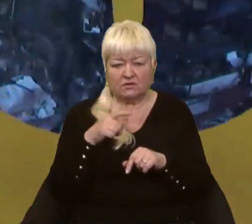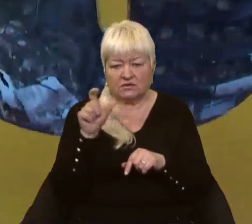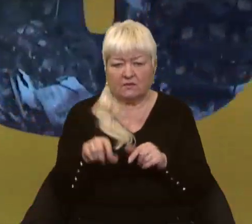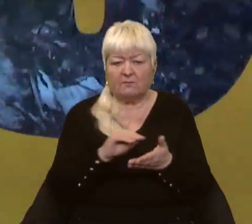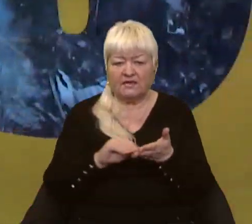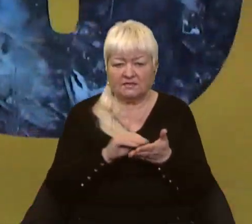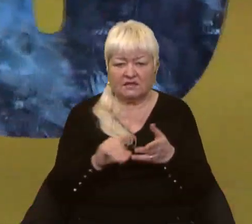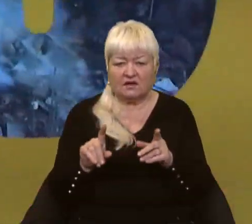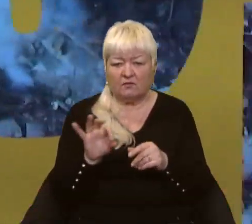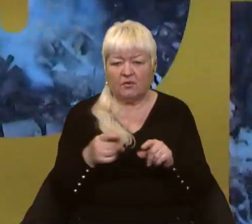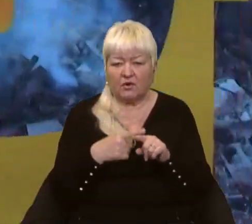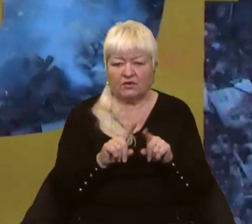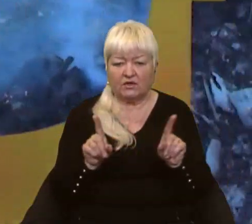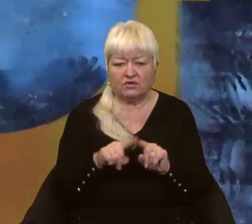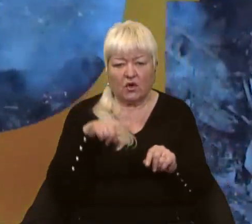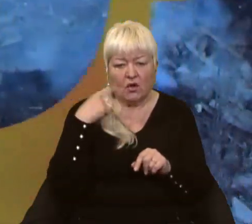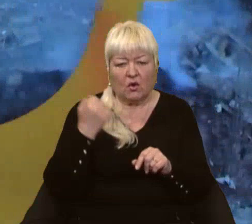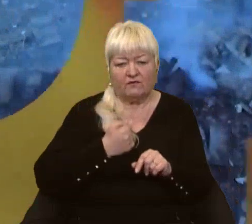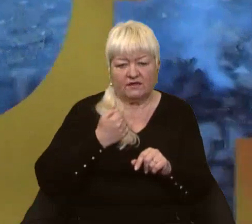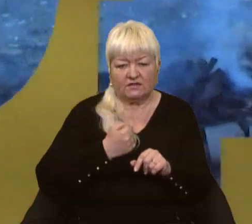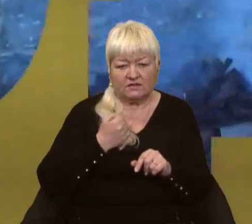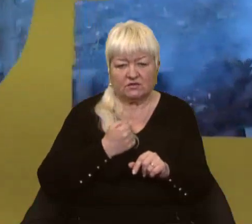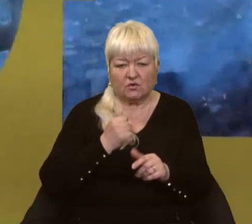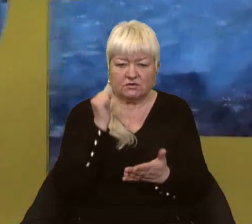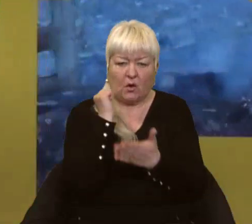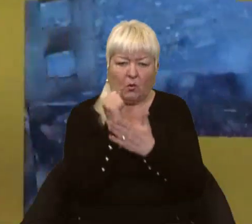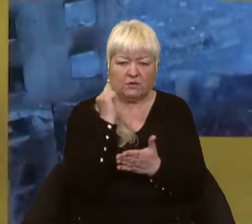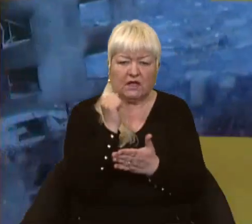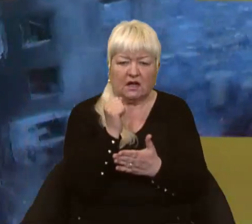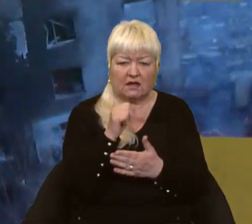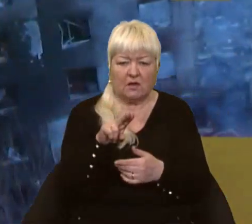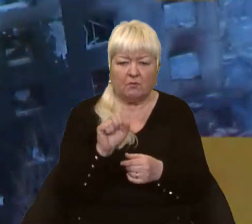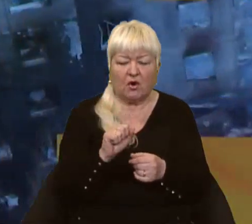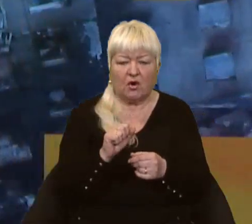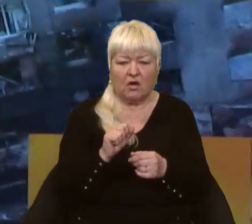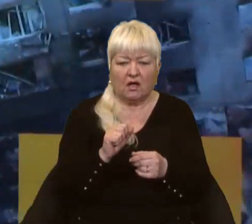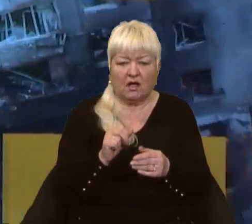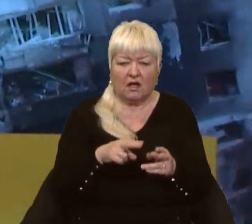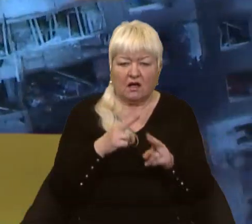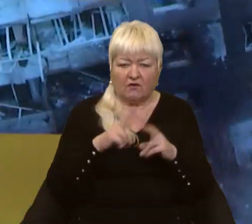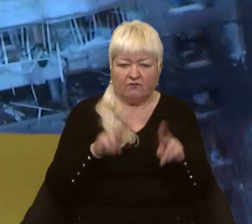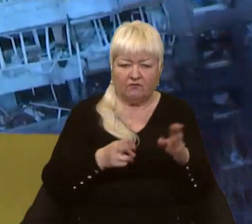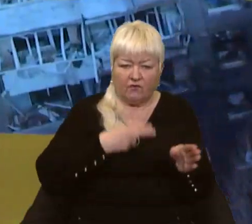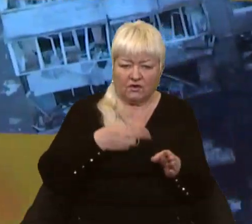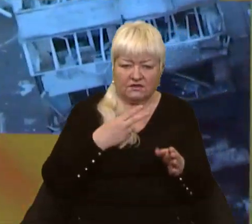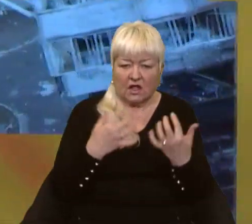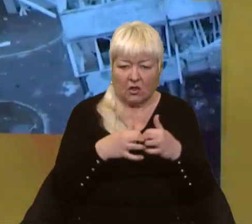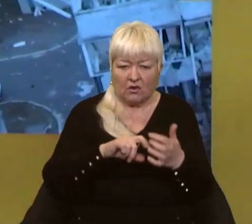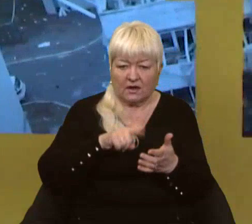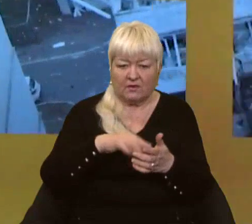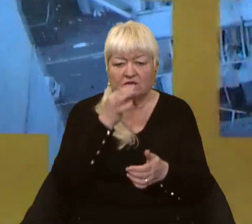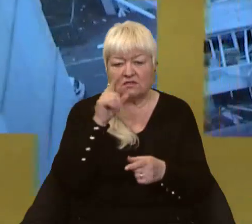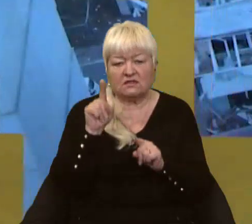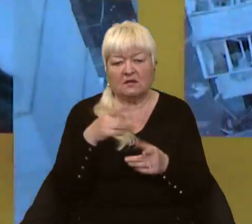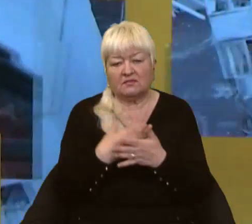писав про те, що російські військові завдали удару по залізничному вокзалу Краматорська. І сказав, що